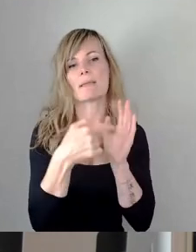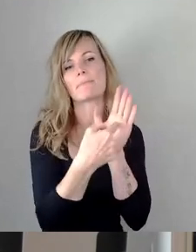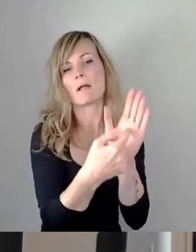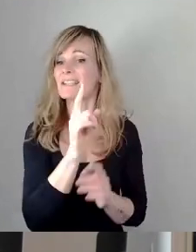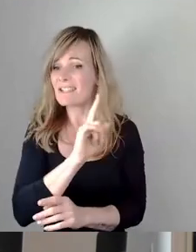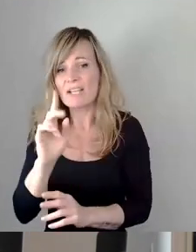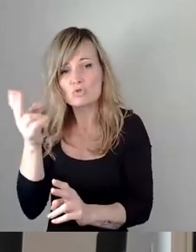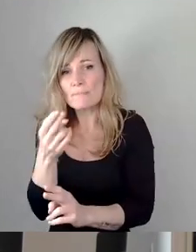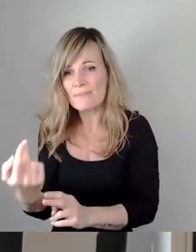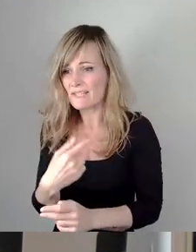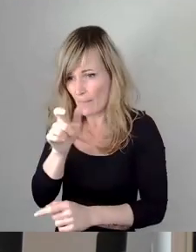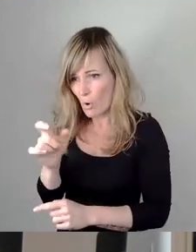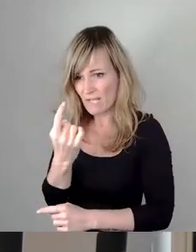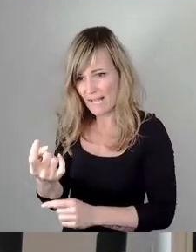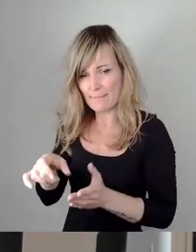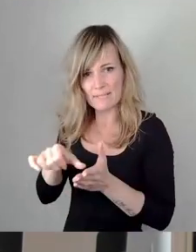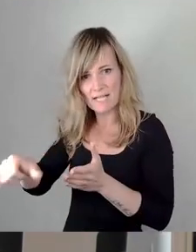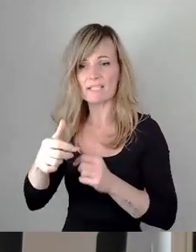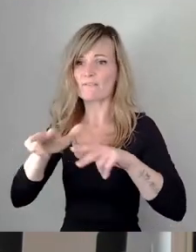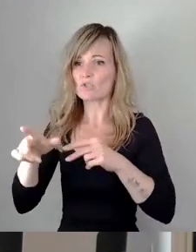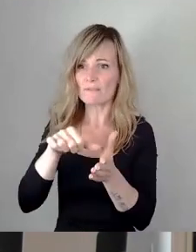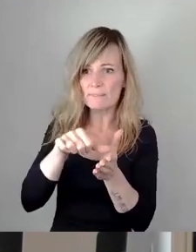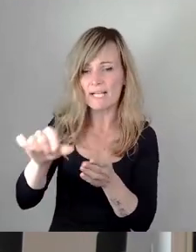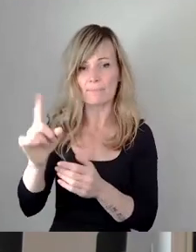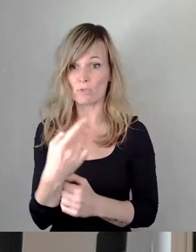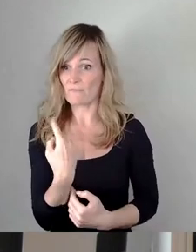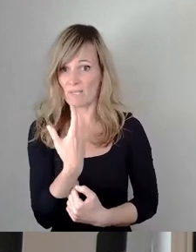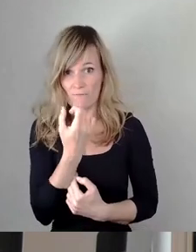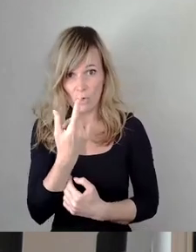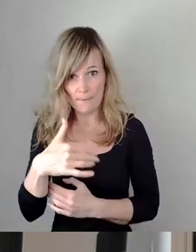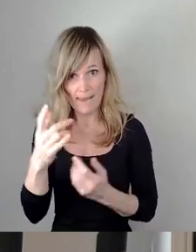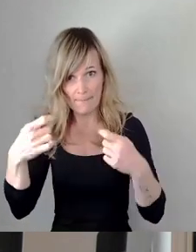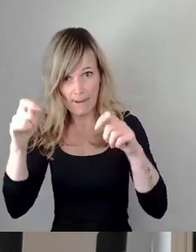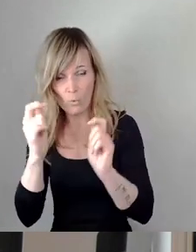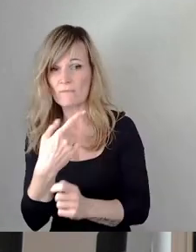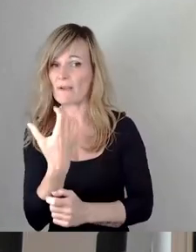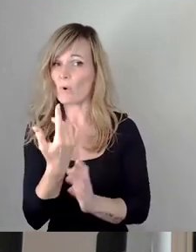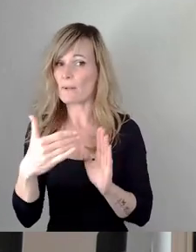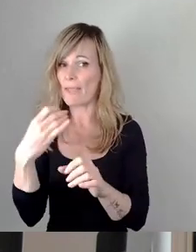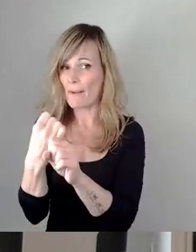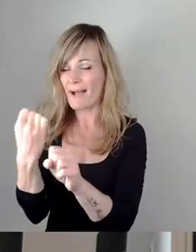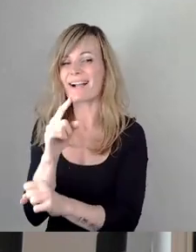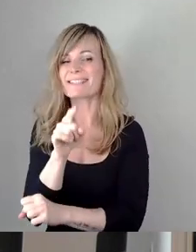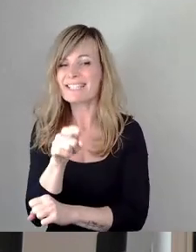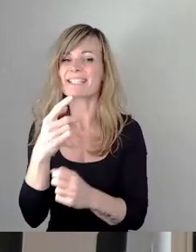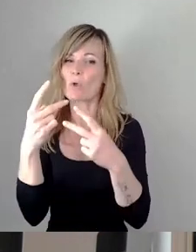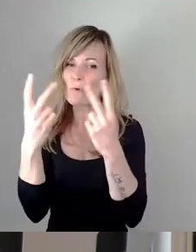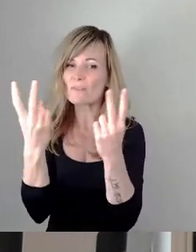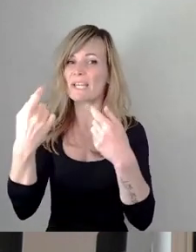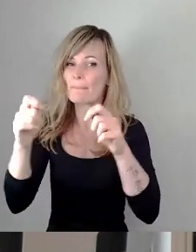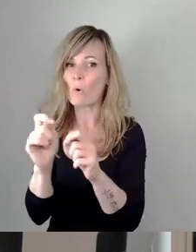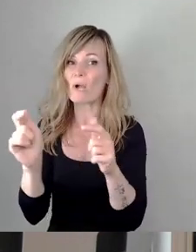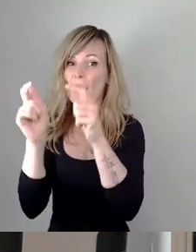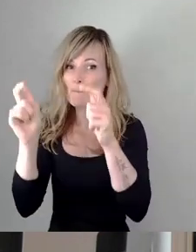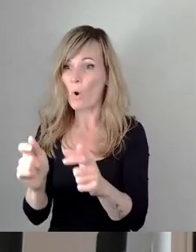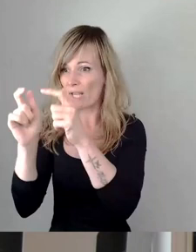Es muss die Wirtschaft bezahlen. Wir wollen mehr bauen. Wir wollen mehr tun. Und auch das öffentliche Bauen von Gebäuden muss auch